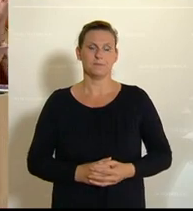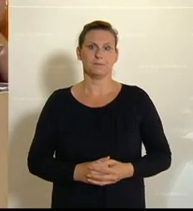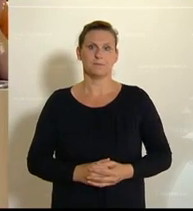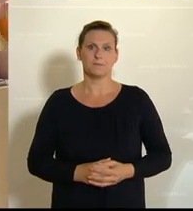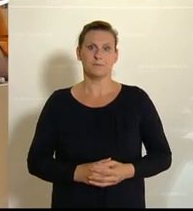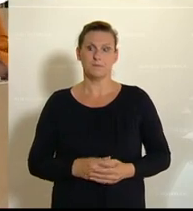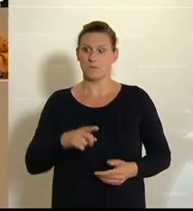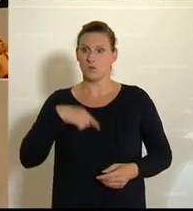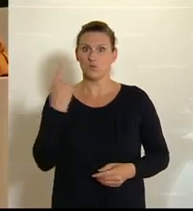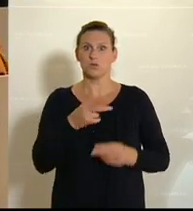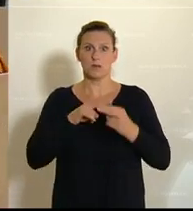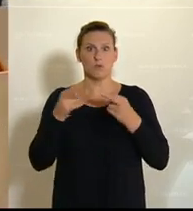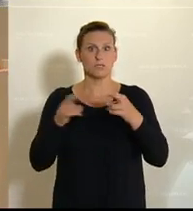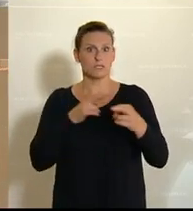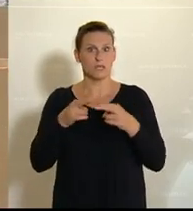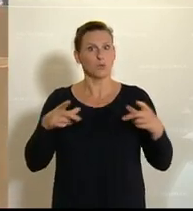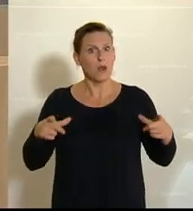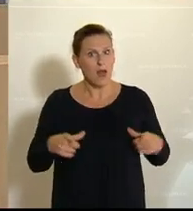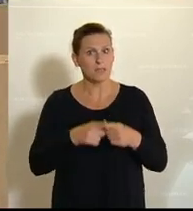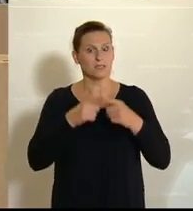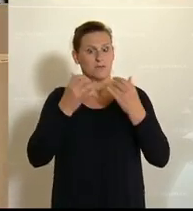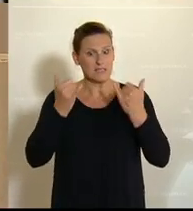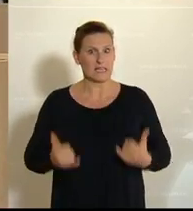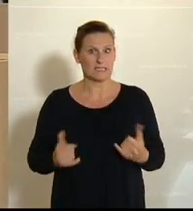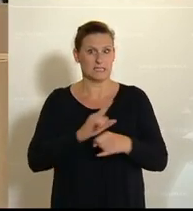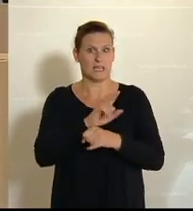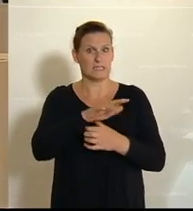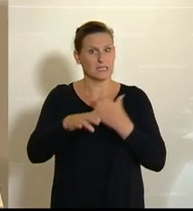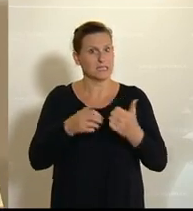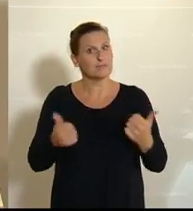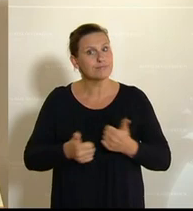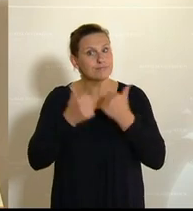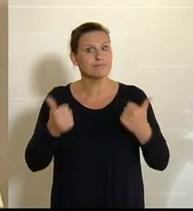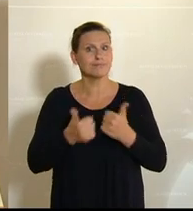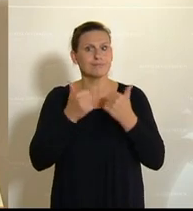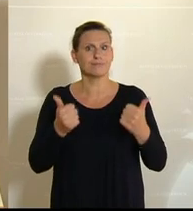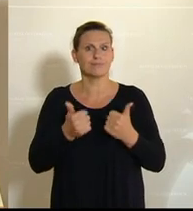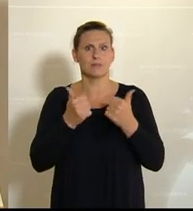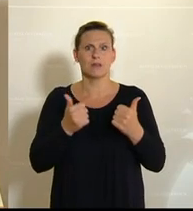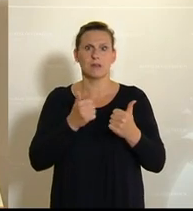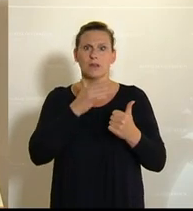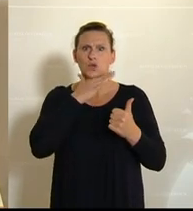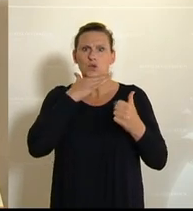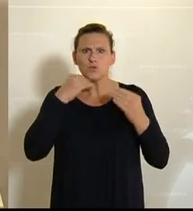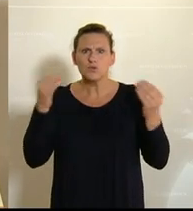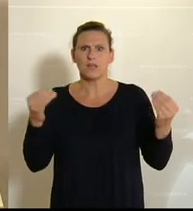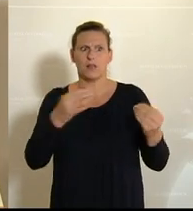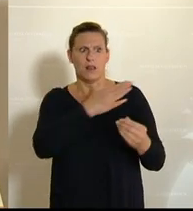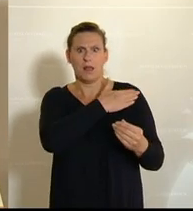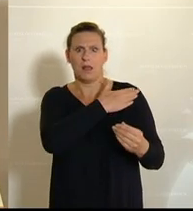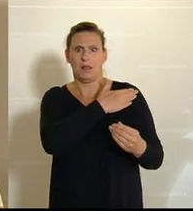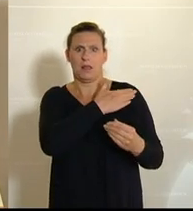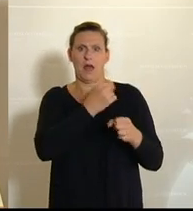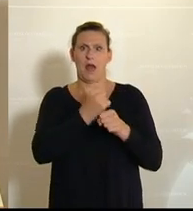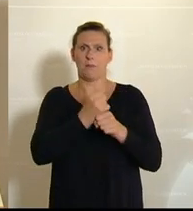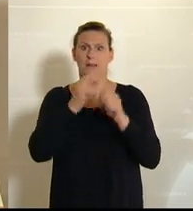Und unsere Bundesregierung leistet in dieser Krisenzeit hervorragende, über die Grenzen hinaus gelobte Arbeit, sodass